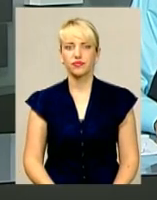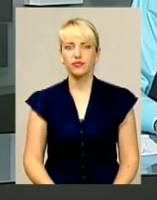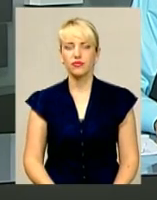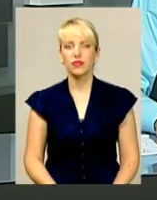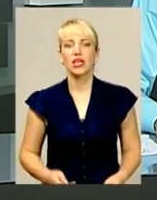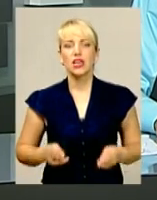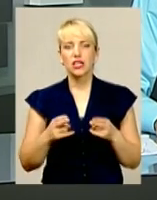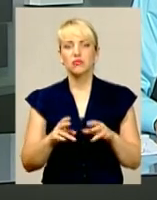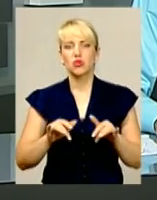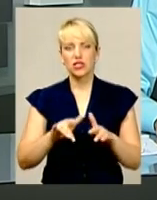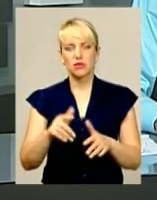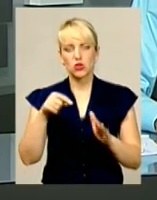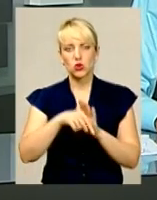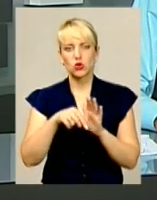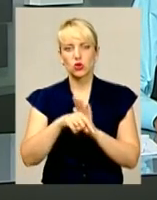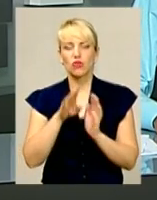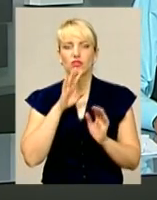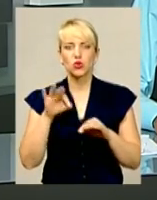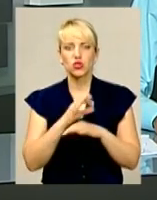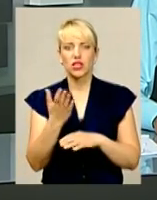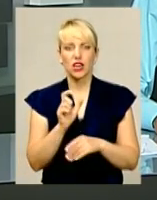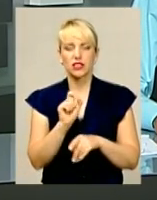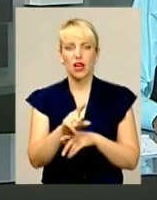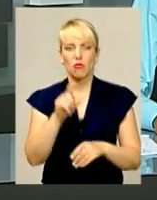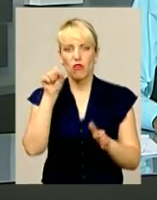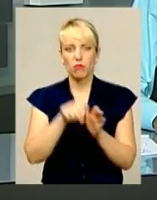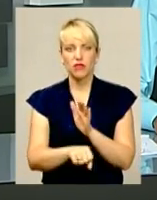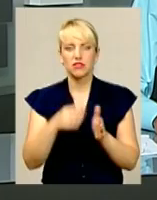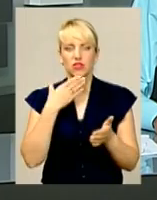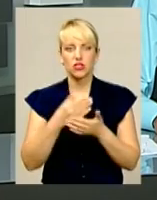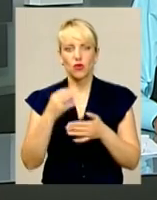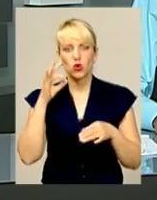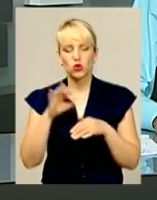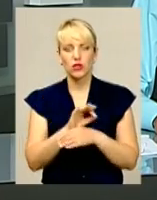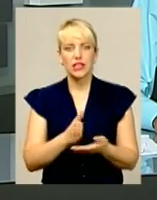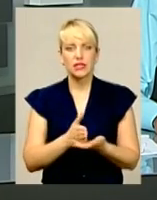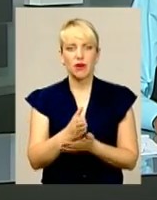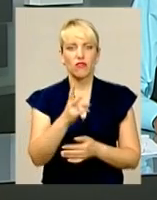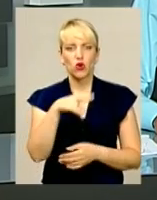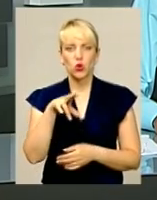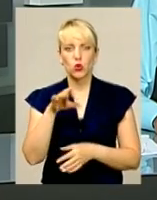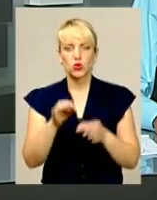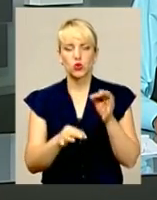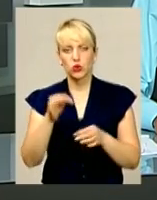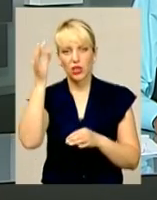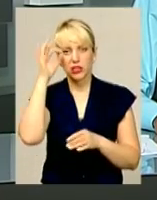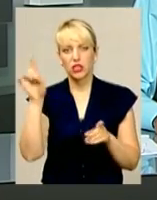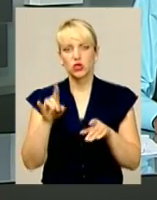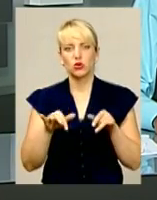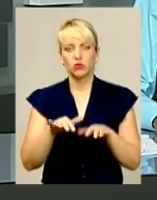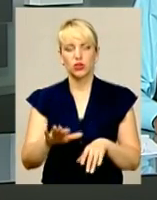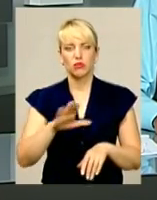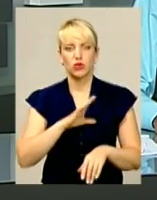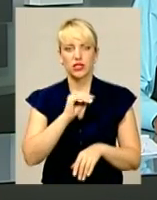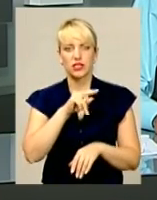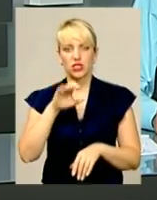Кримінальна справа стосовно дружини, яка замовила вбивство свого чоловіка, спрямована до суду. Нагадаю, подія сталася у січні цього року